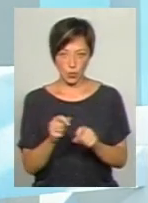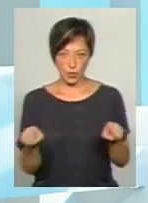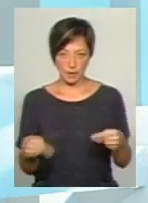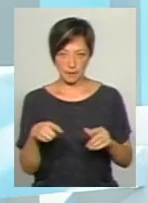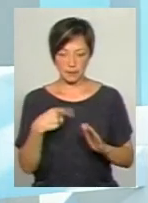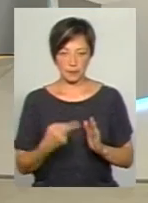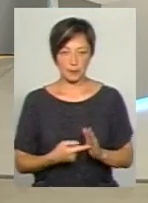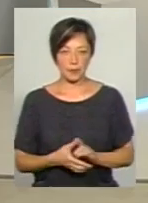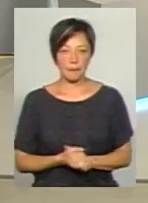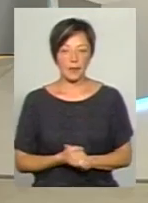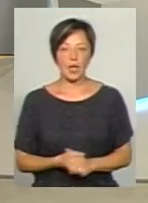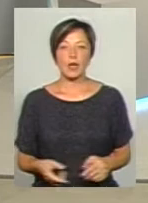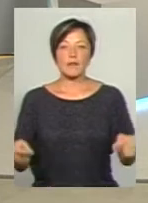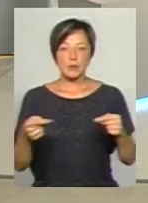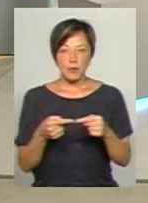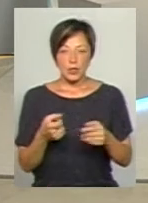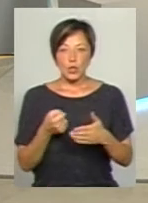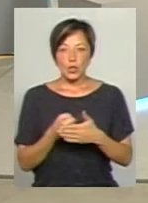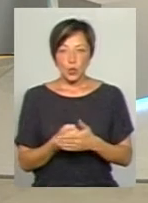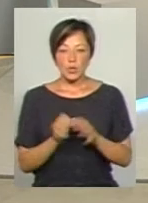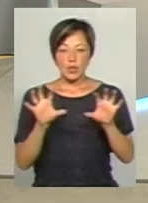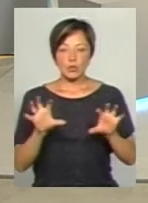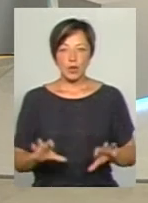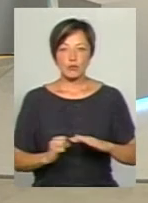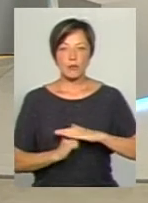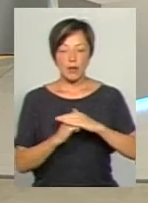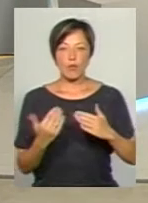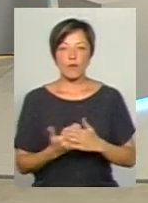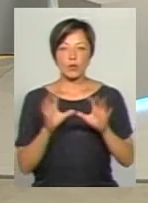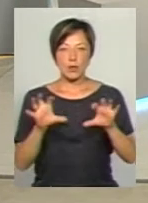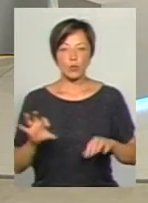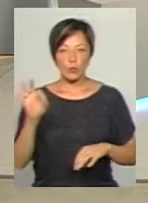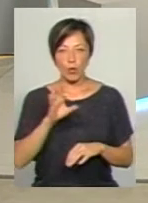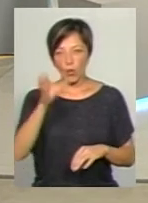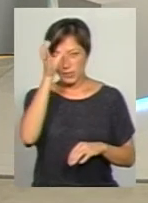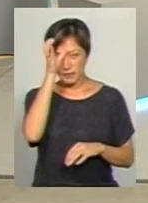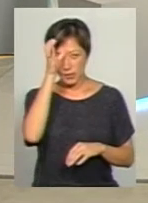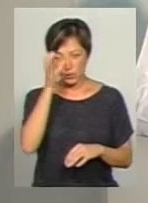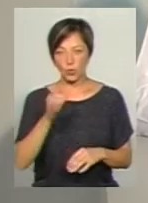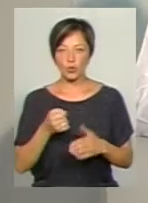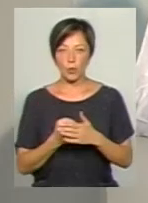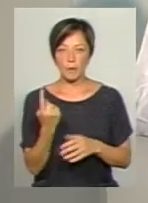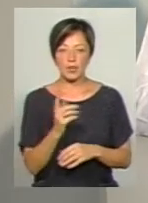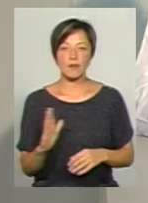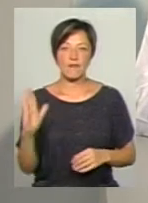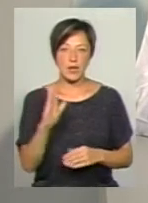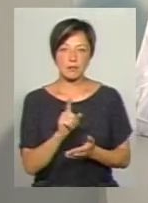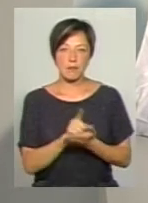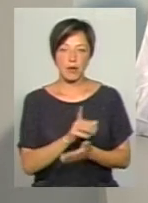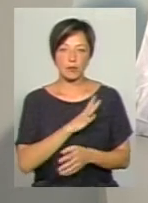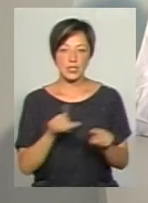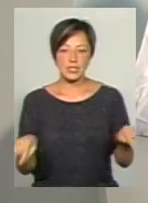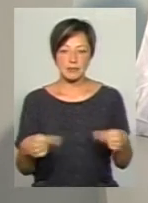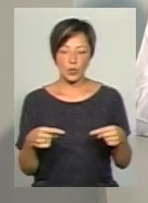нашій області? Відповідно до чинної нормативної бази, відповідно до нового закону України про освіту, до 1 вересня мають бути